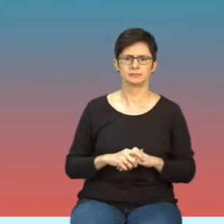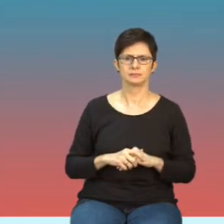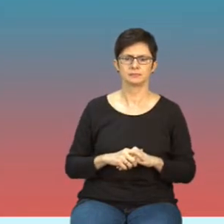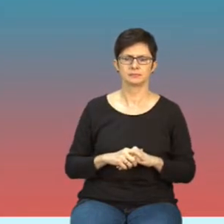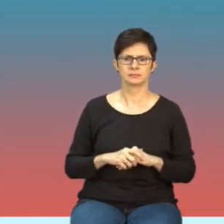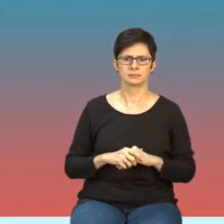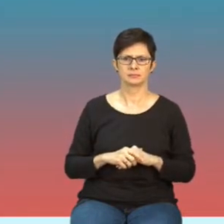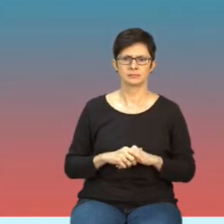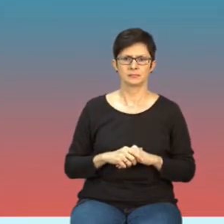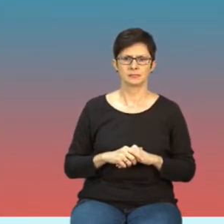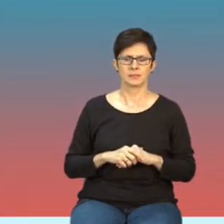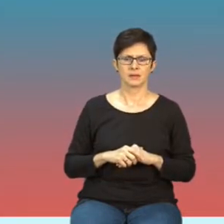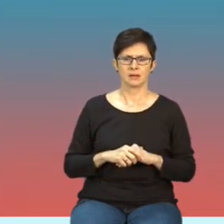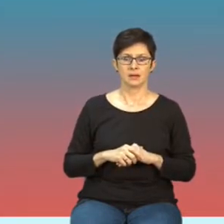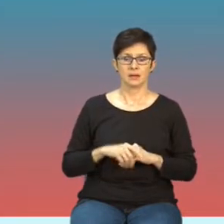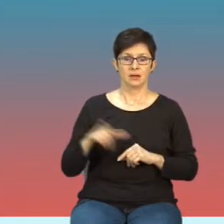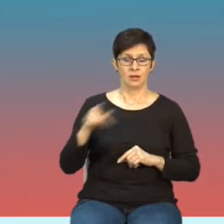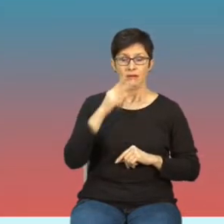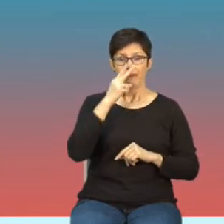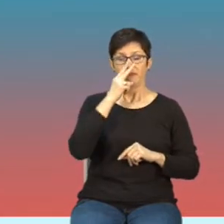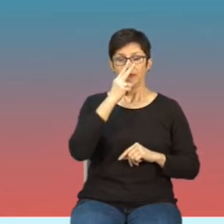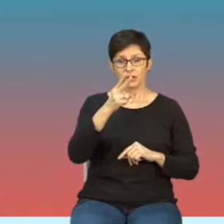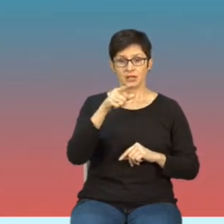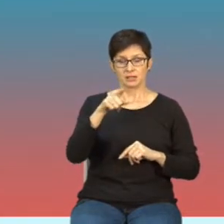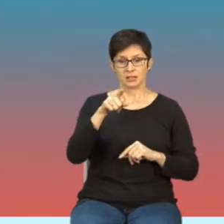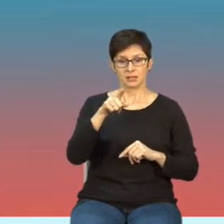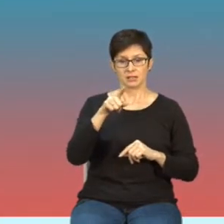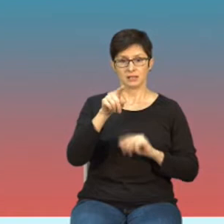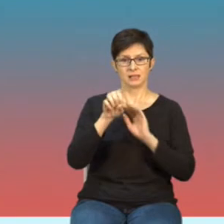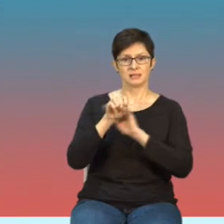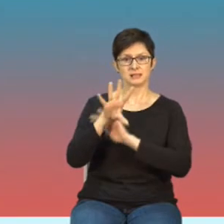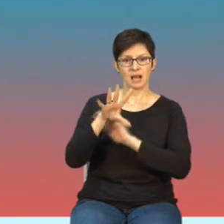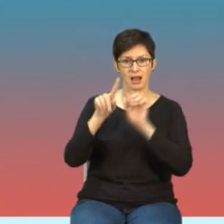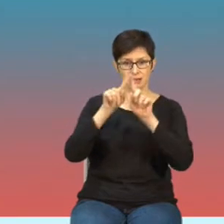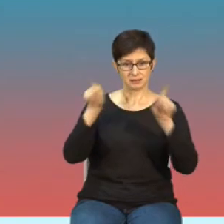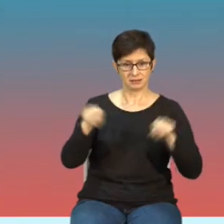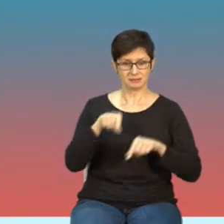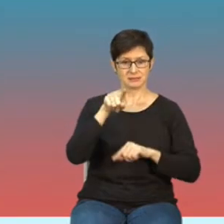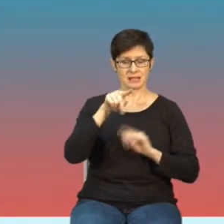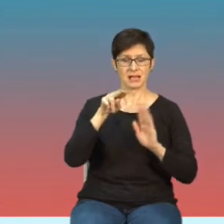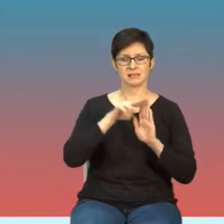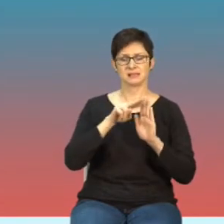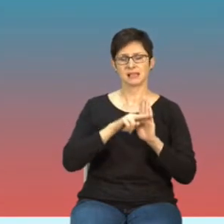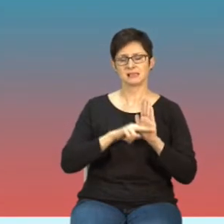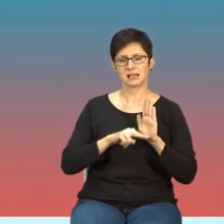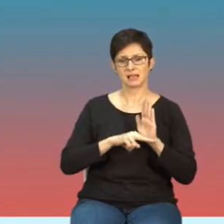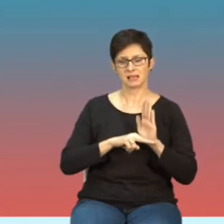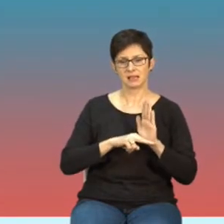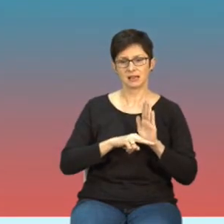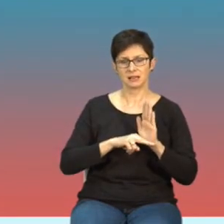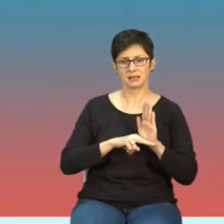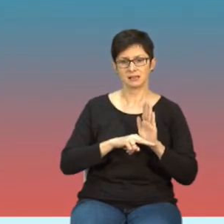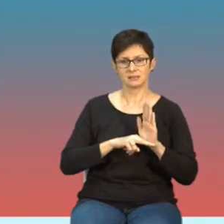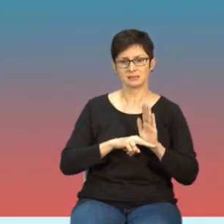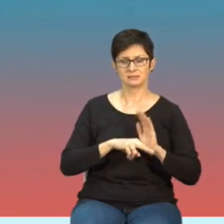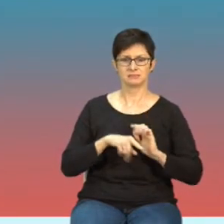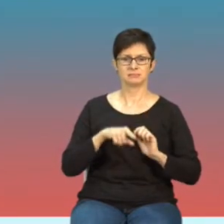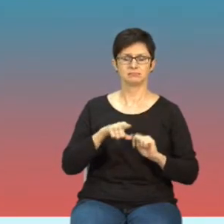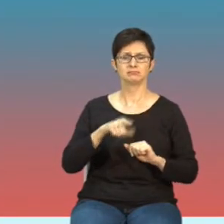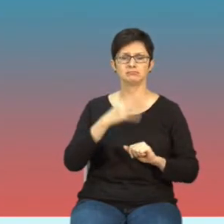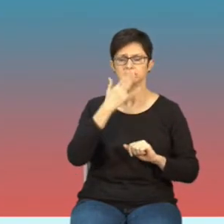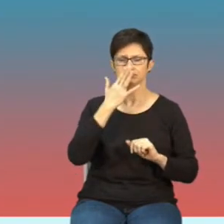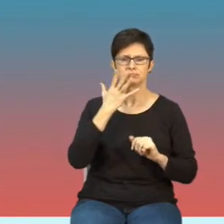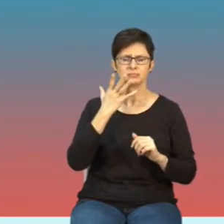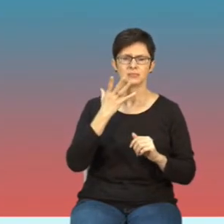Jak Państwo widzicie, ta zasada dotyczy kwestii w ogóle nie tylko